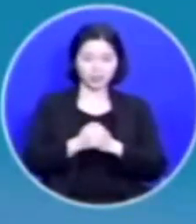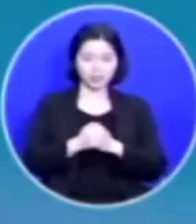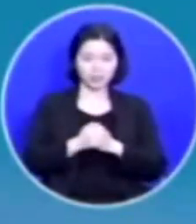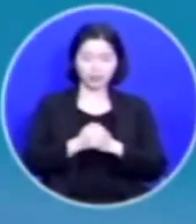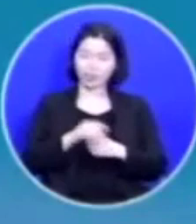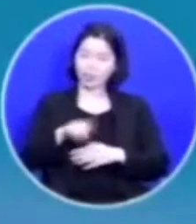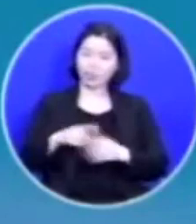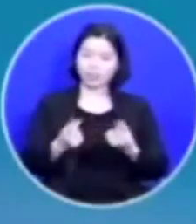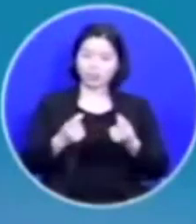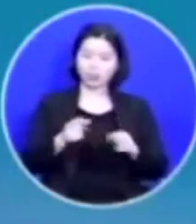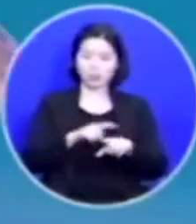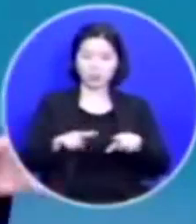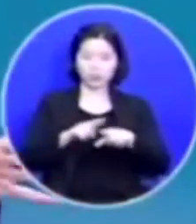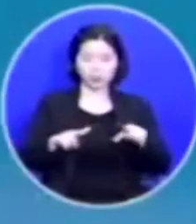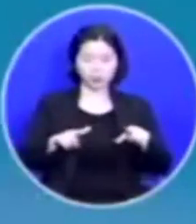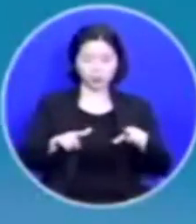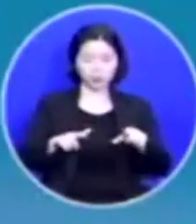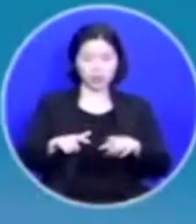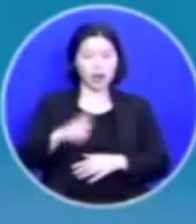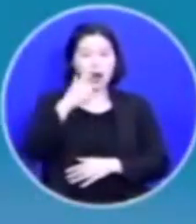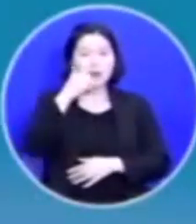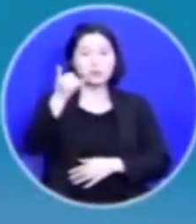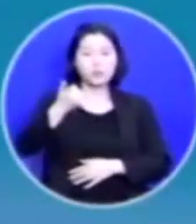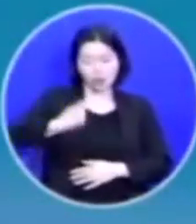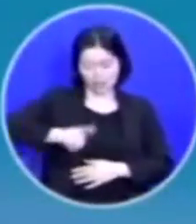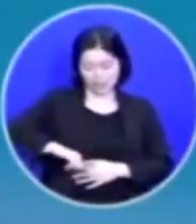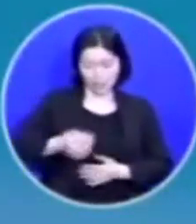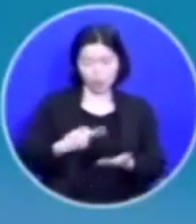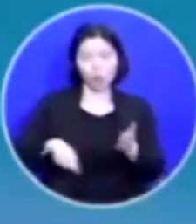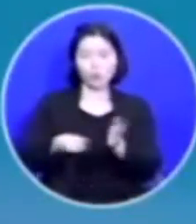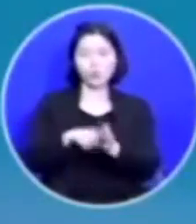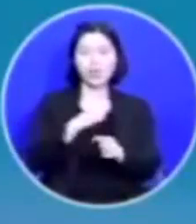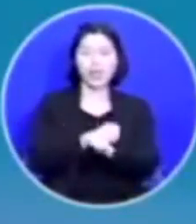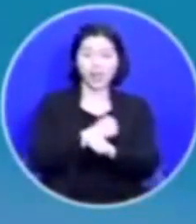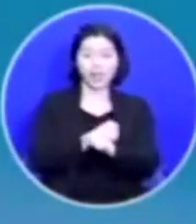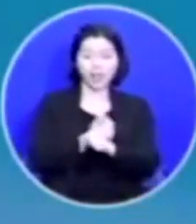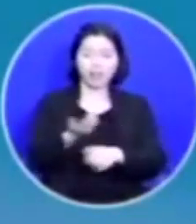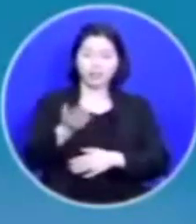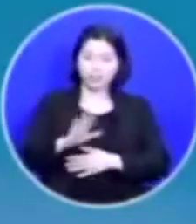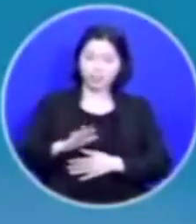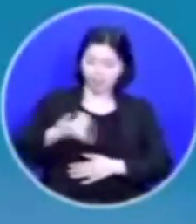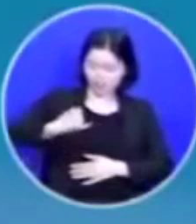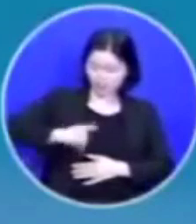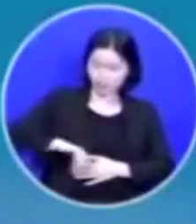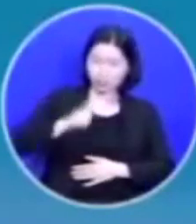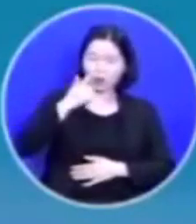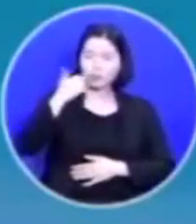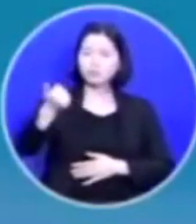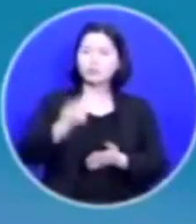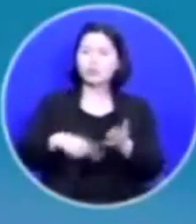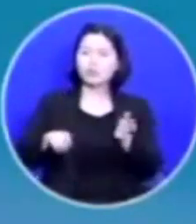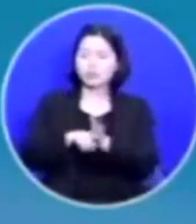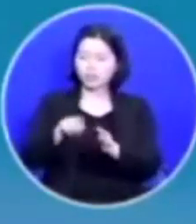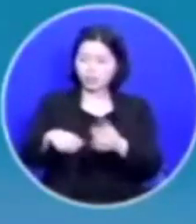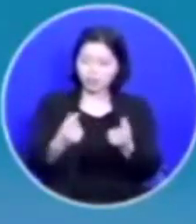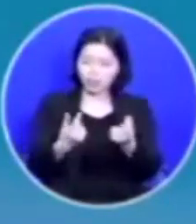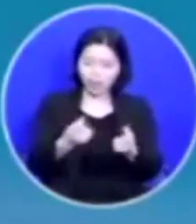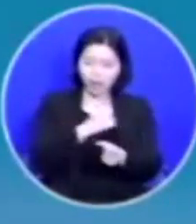이런 건 보통 부모가 자녀들을 위해서 하는 거죠 자녀가 부모를 위해서 이렇게 할 수 있다는 것은